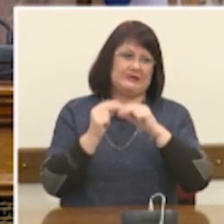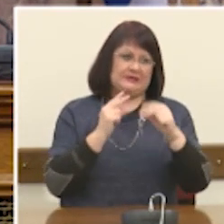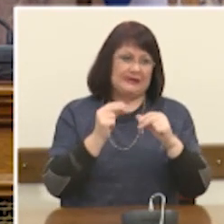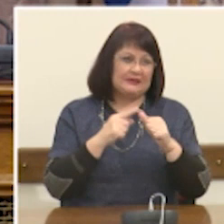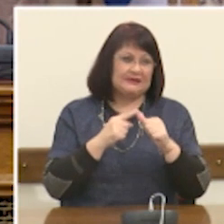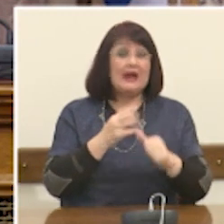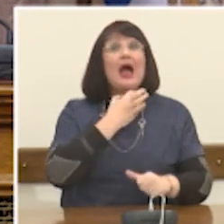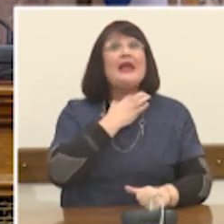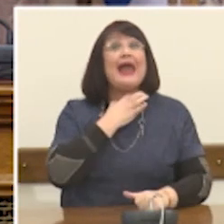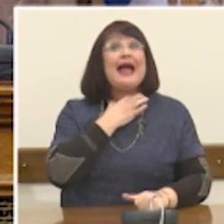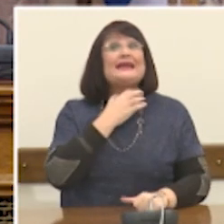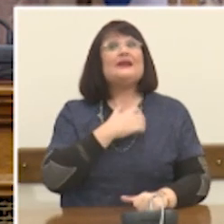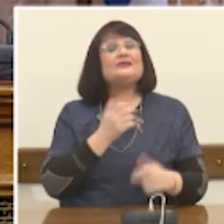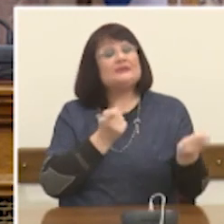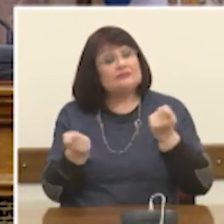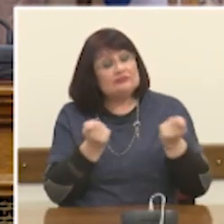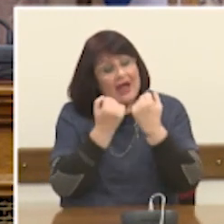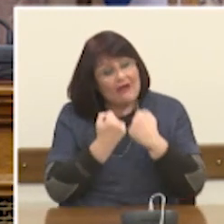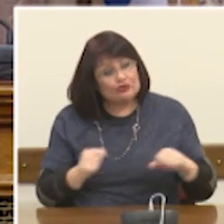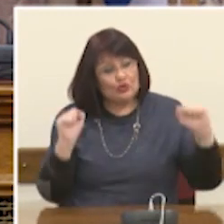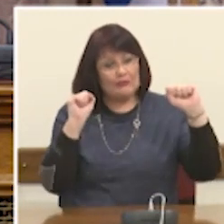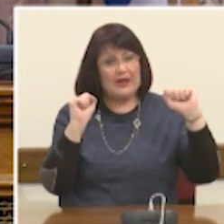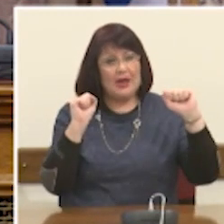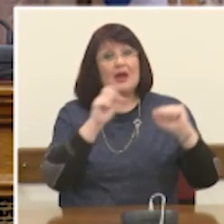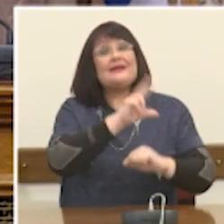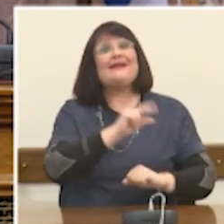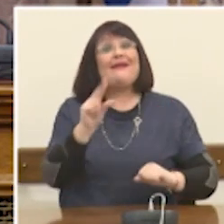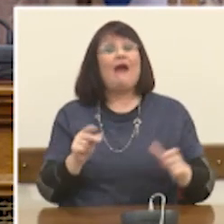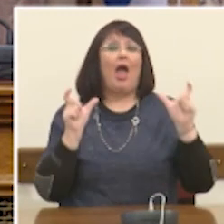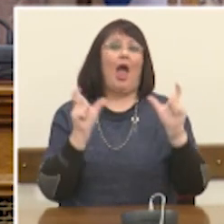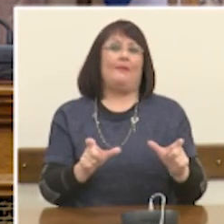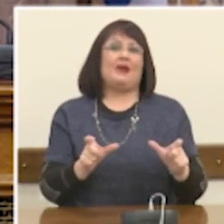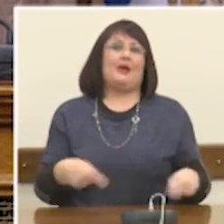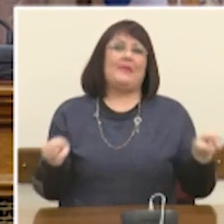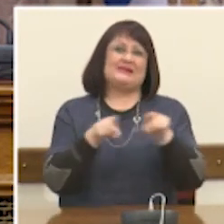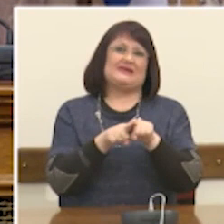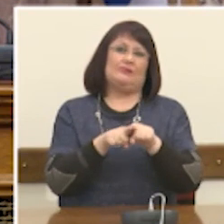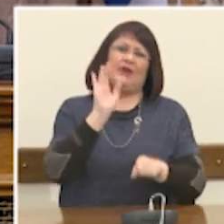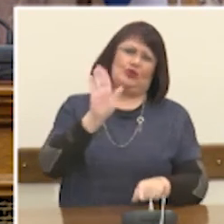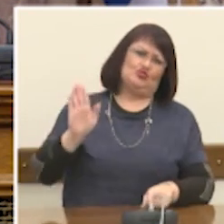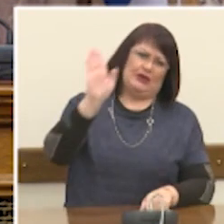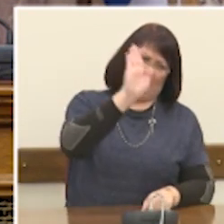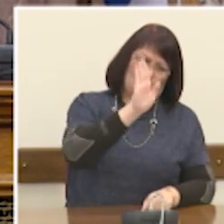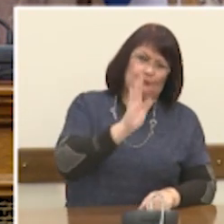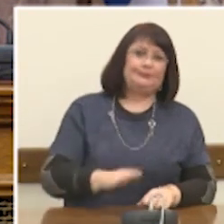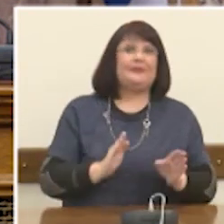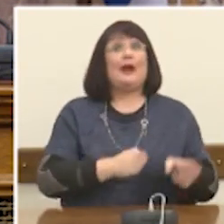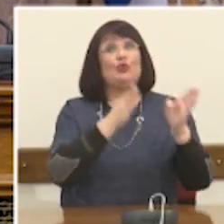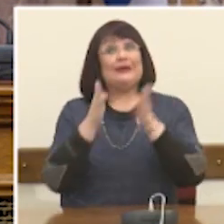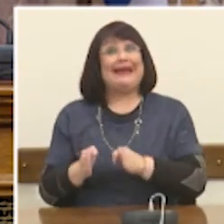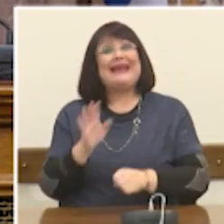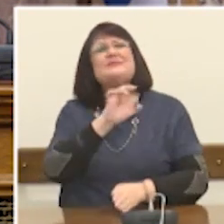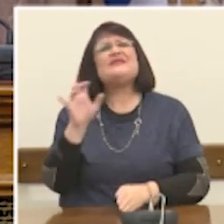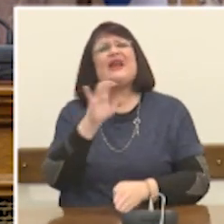στρατηγικής αυτονομίας και κοινής άμυνας της Επίρου μας. Ενώ, από την άλλη, η ψηφιακή ανάπτυξη